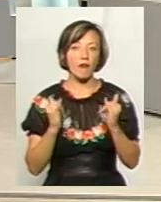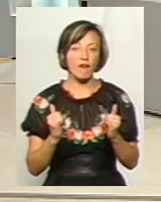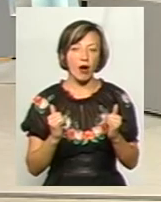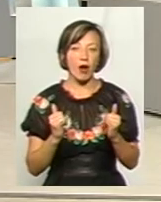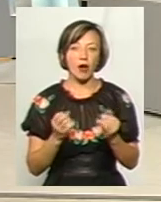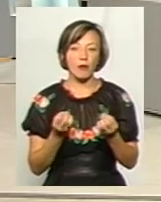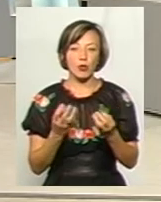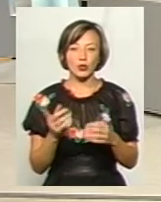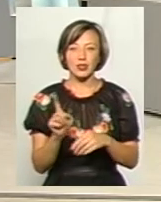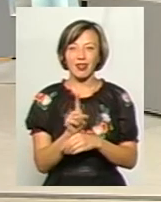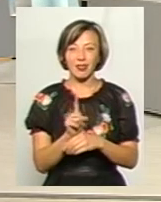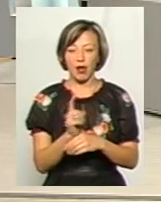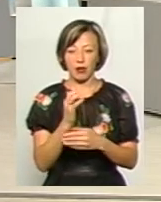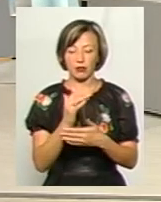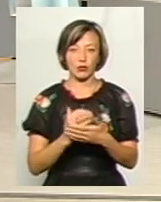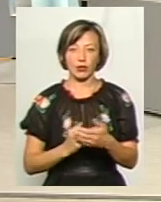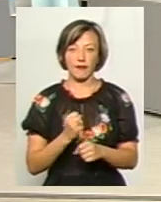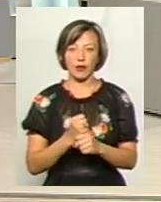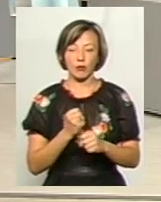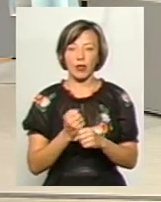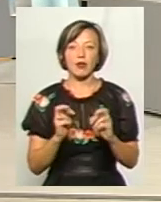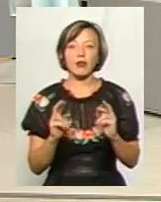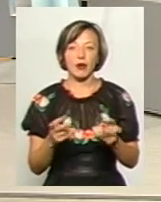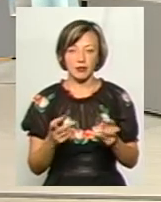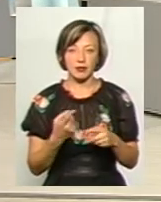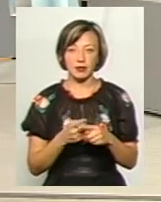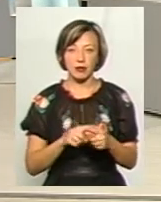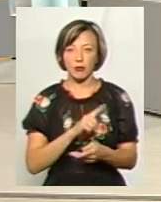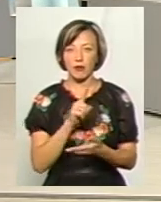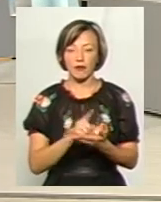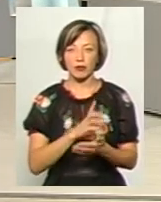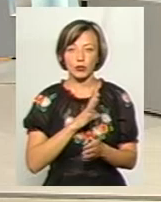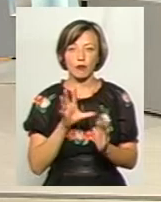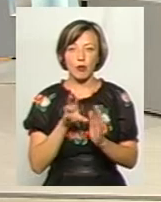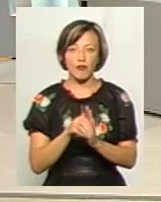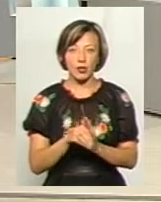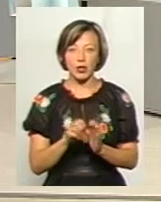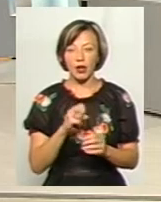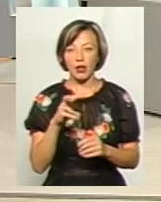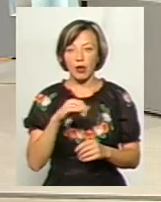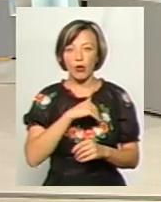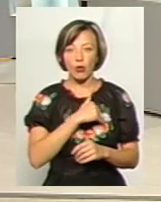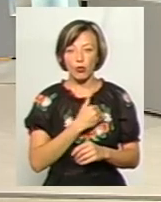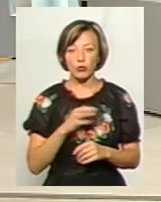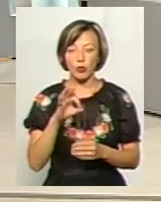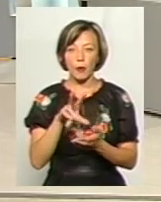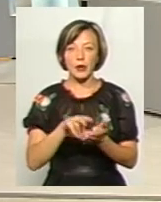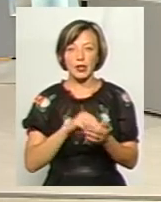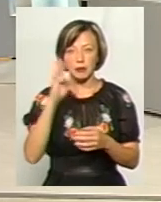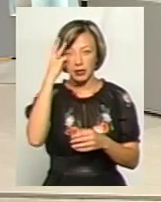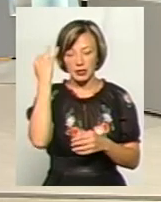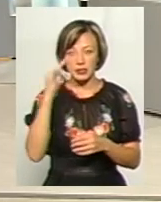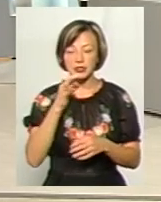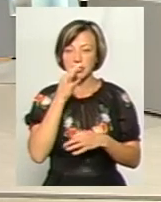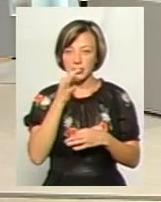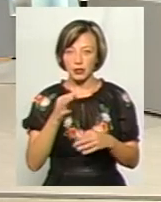не зроблено просто стандартно. Стандарти не вироблені, яким чином вона повинна бути впроваджена. Але я хочу якраз про приклад Хмельницький сказати,